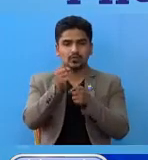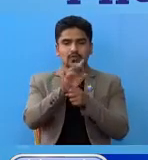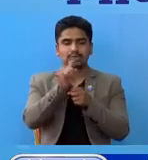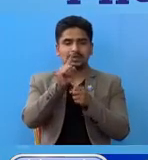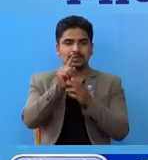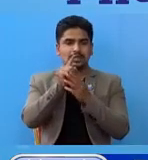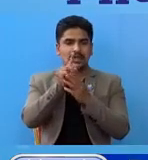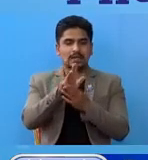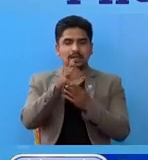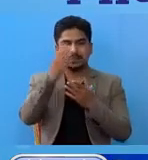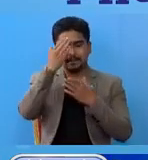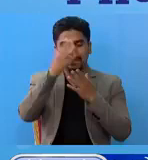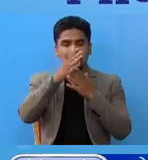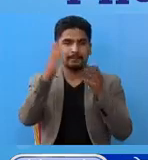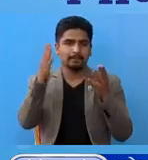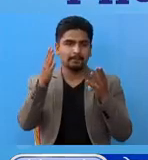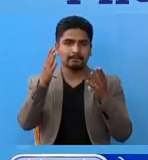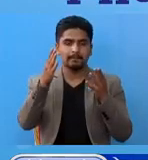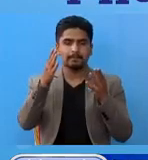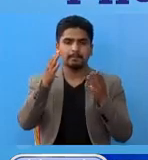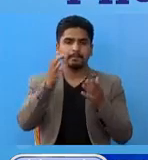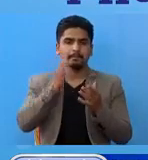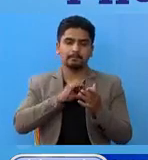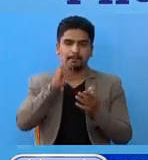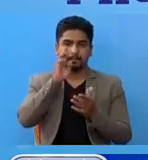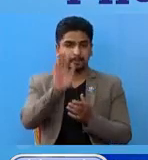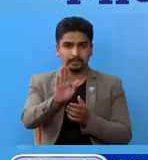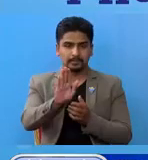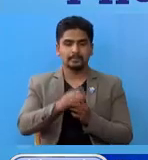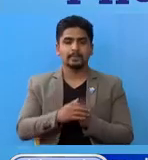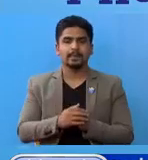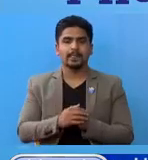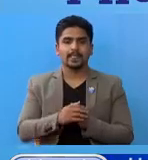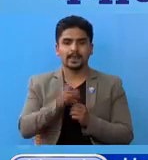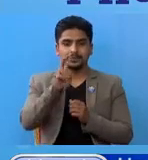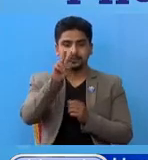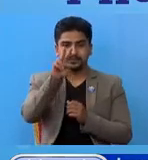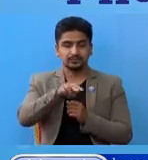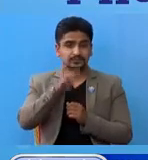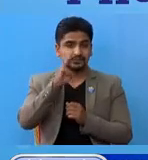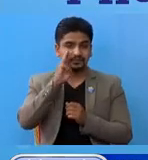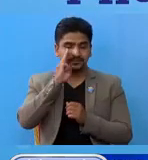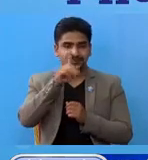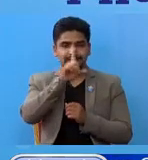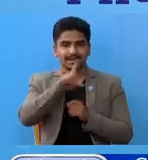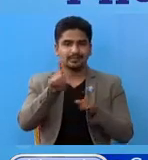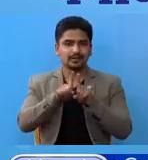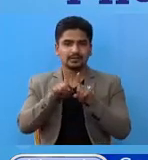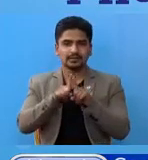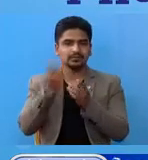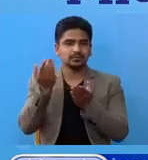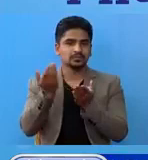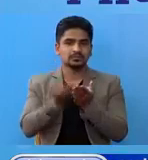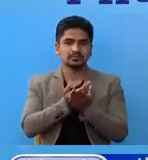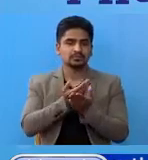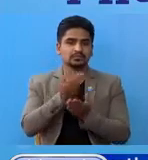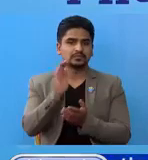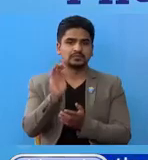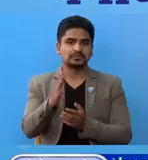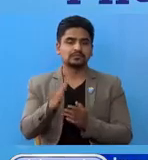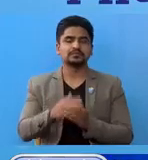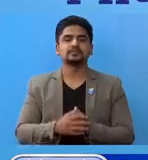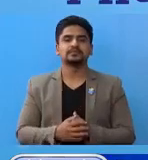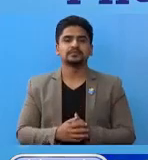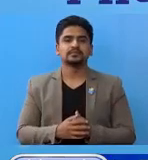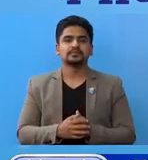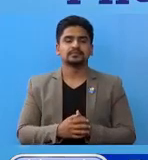-19 महामारी को चपेटा मां परेको संदर्भ मां नेपाल पनी एसवाट अचुतो